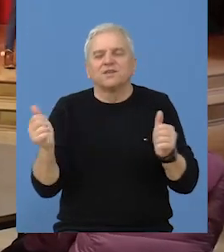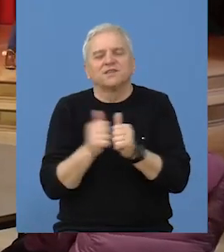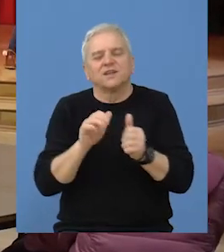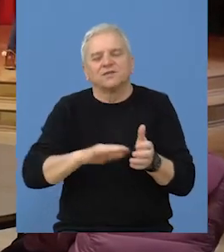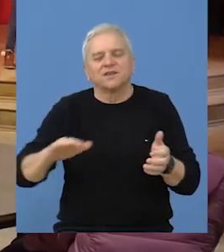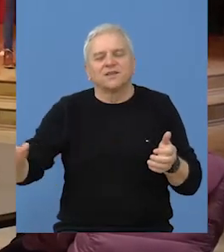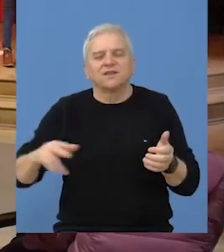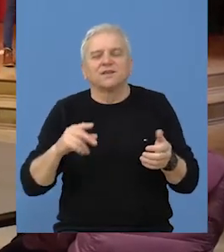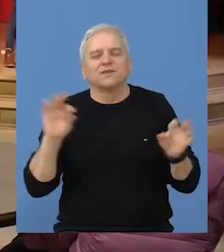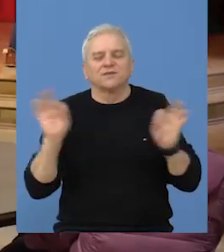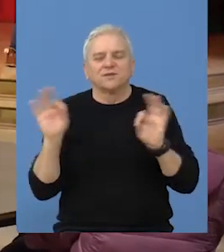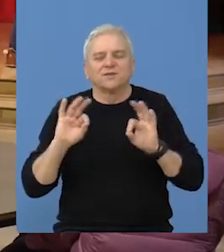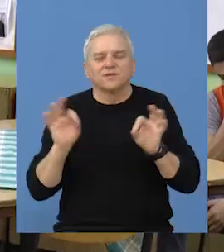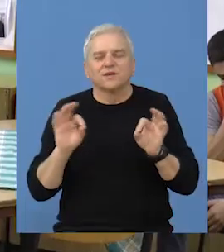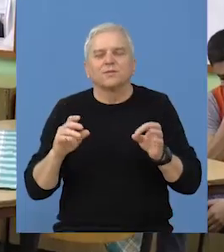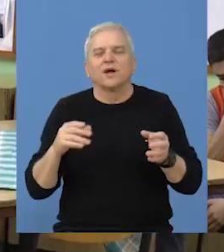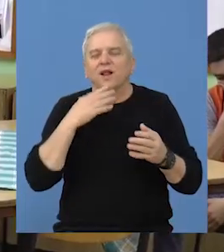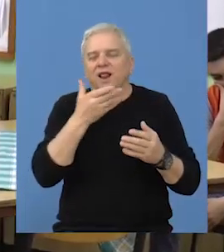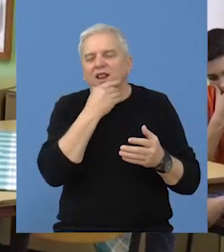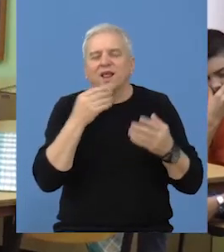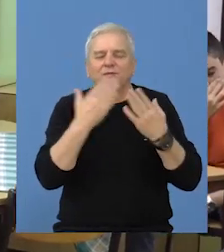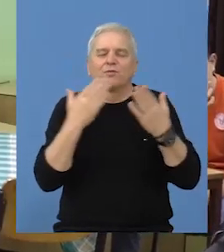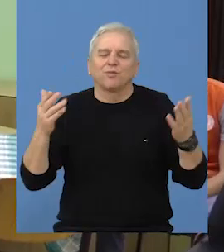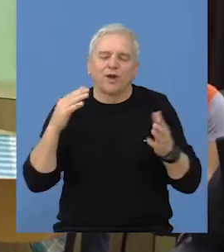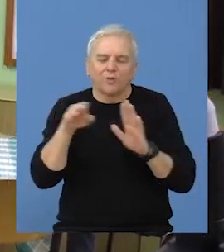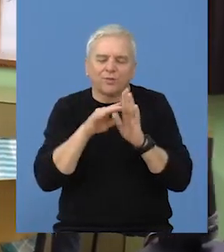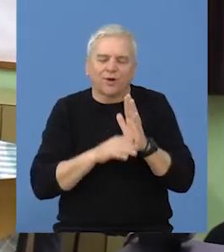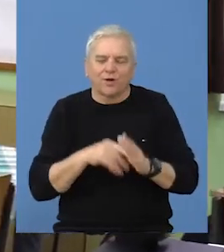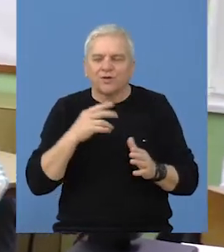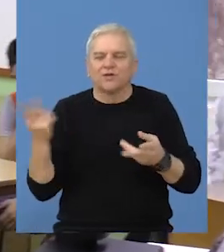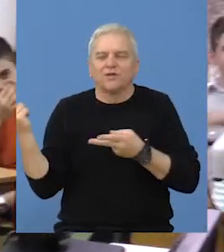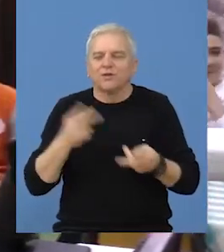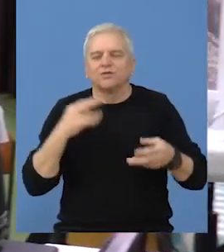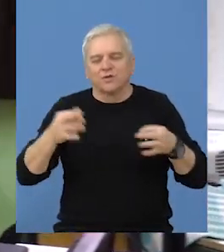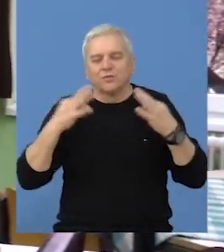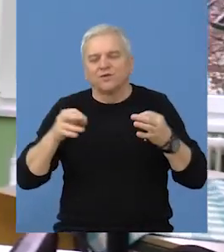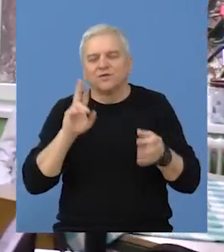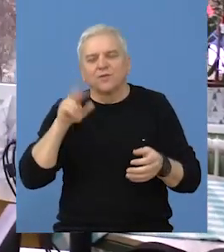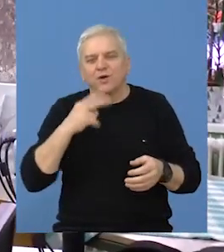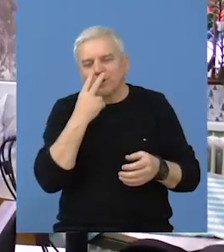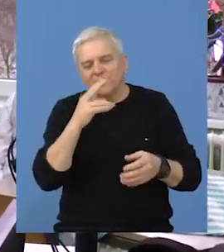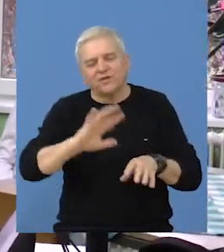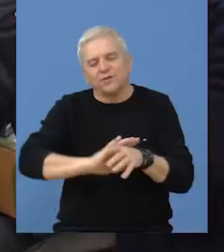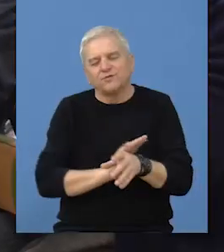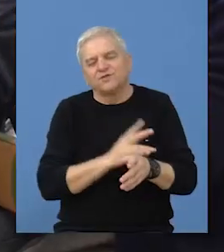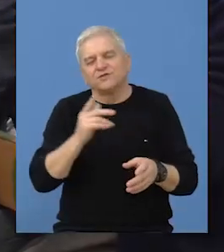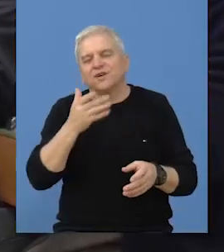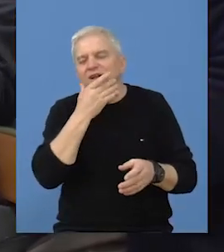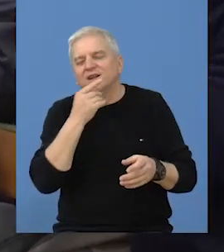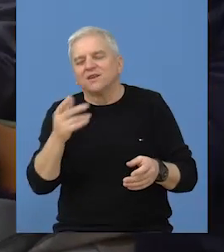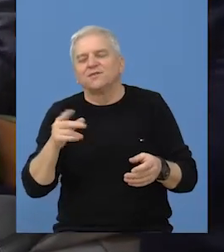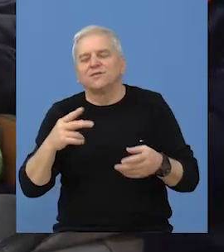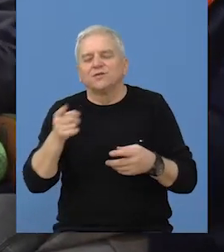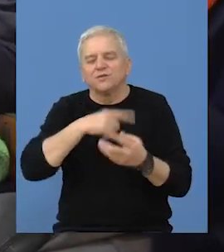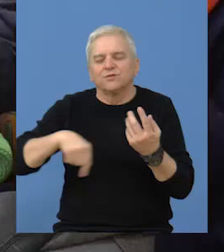školi zajedno sa učenicima pripremili su prigodan, nesvakidašnji program. Gosti proslave imali su prilike da uživaju u